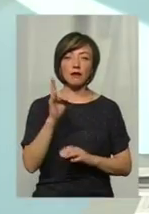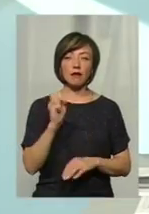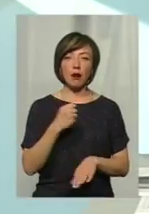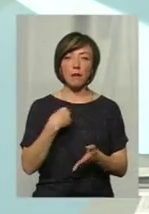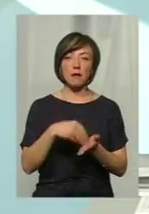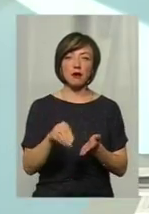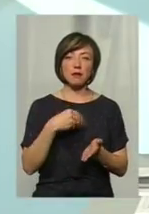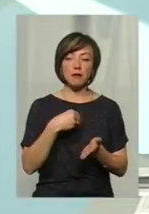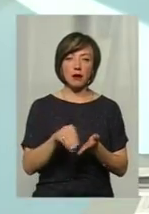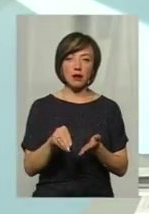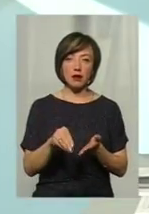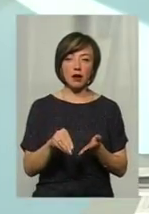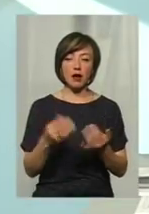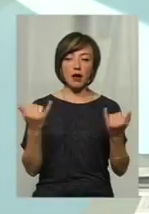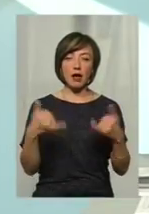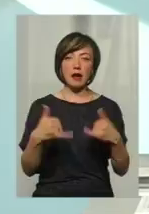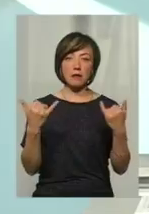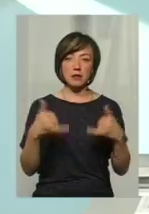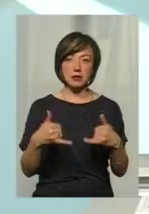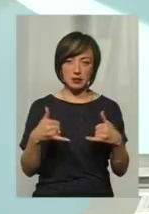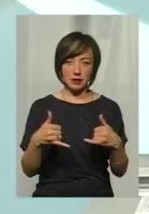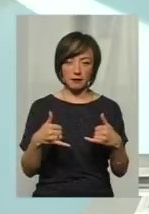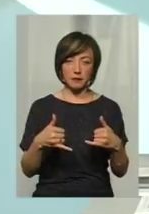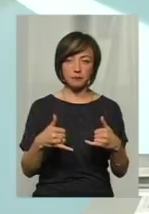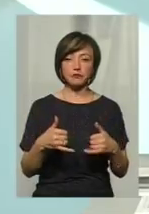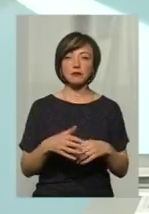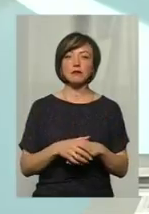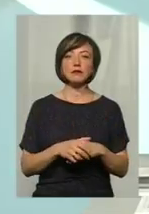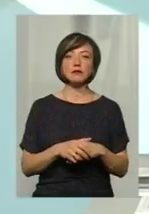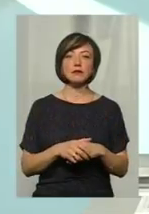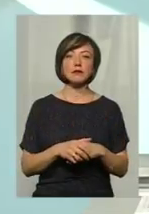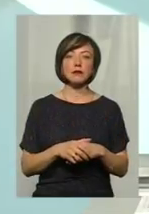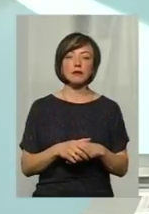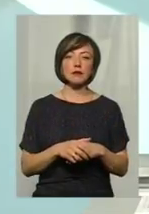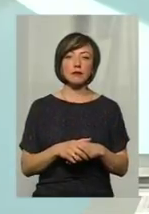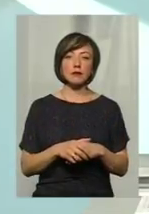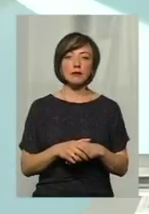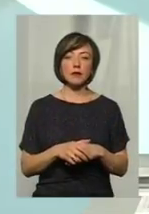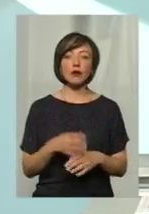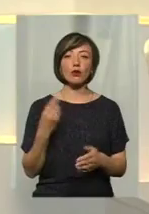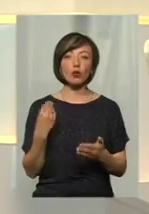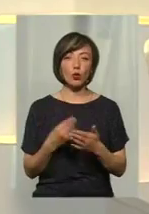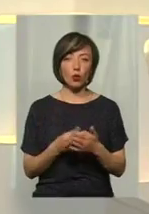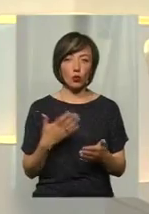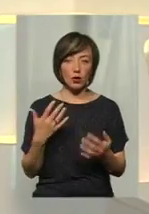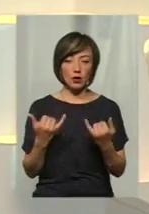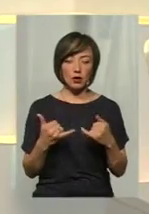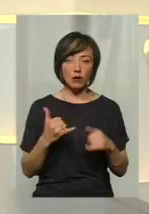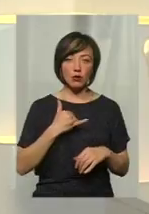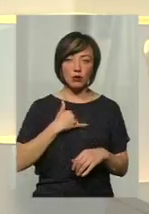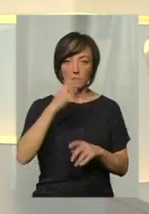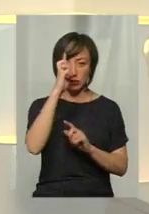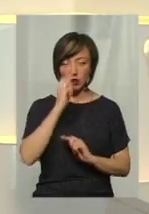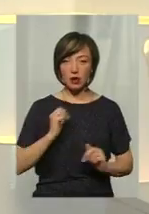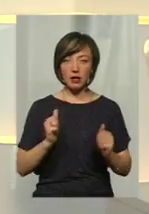гербіциду. Гербіциди досить дорогі в нашій країні.